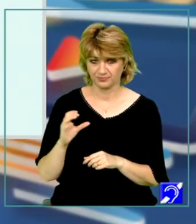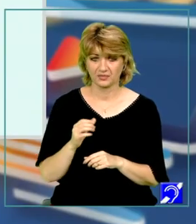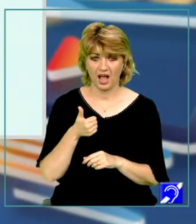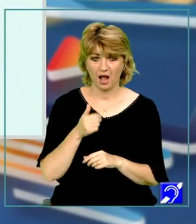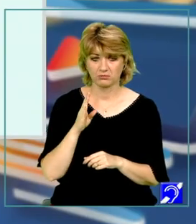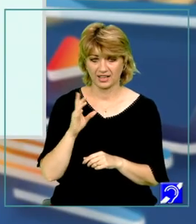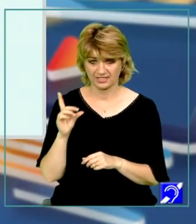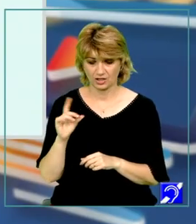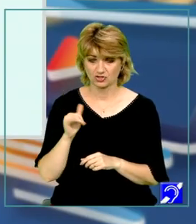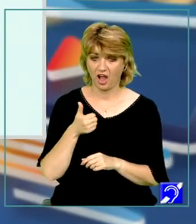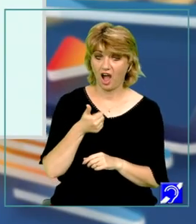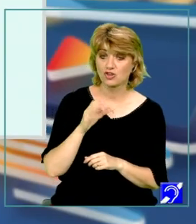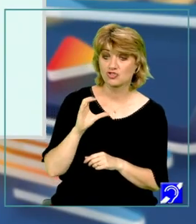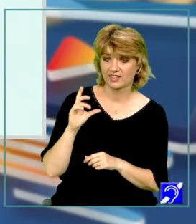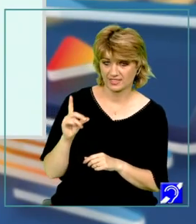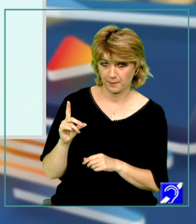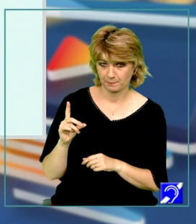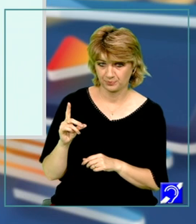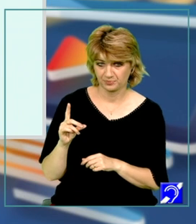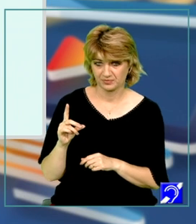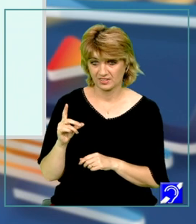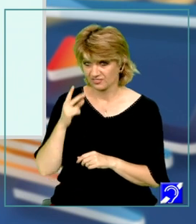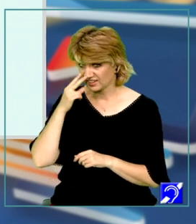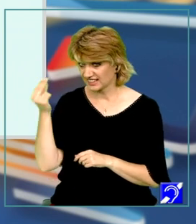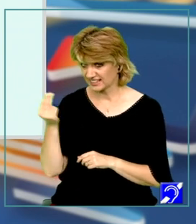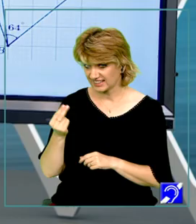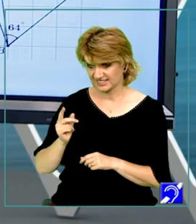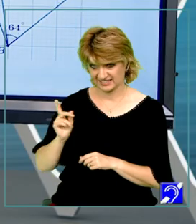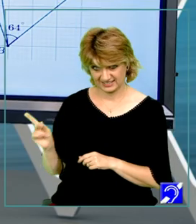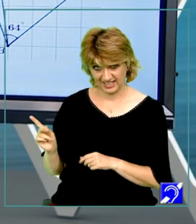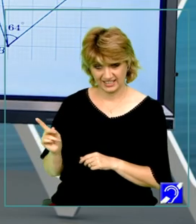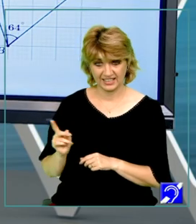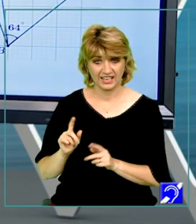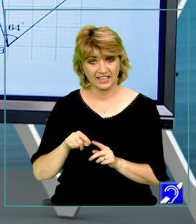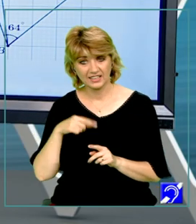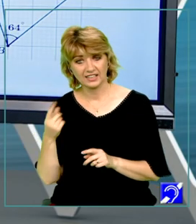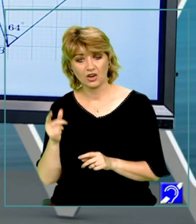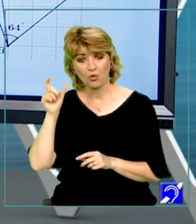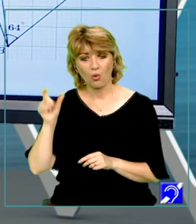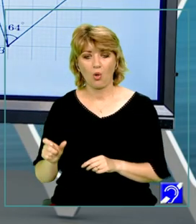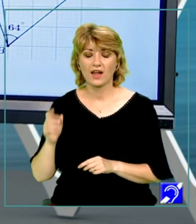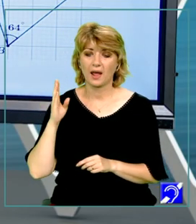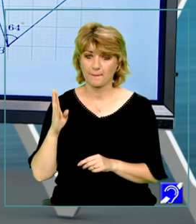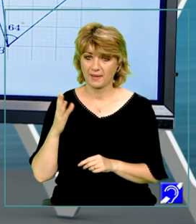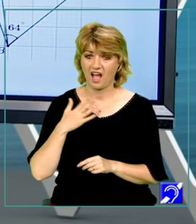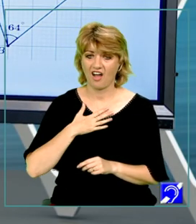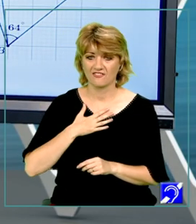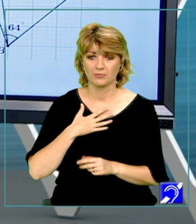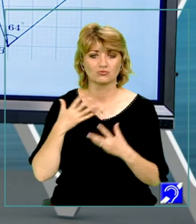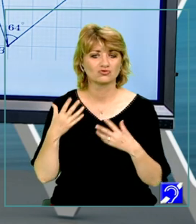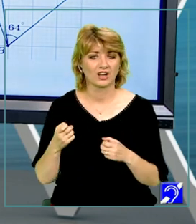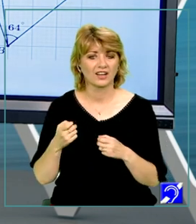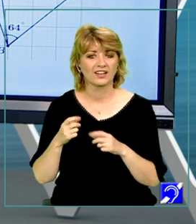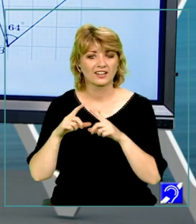ABD, ACD din figura asociată enunțului, iar în coloana B avem tipurile de